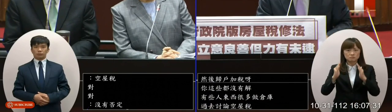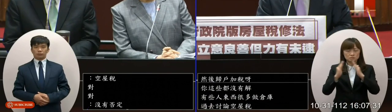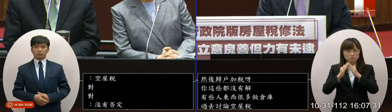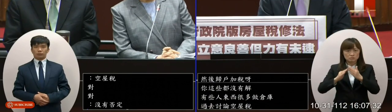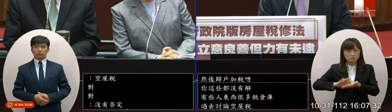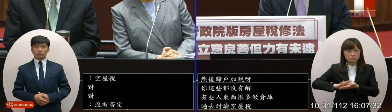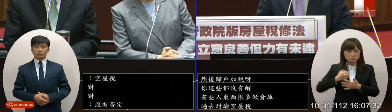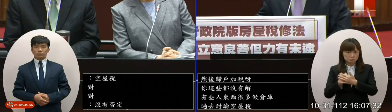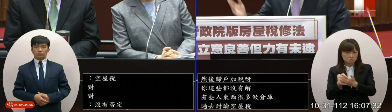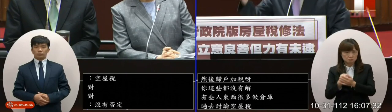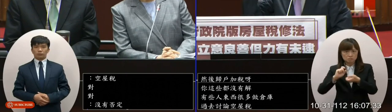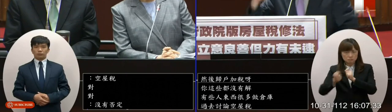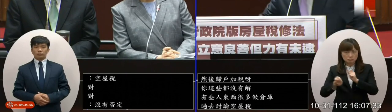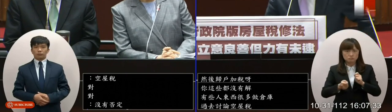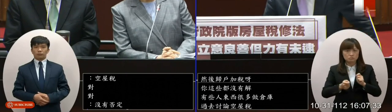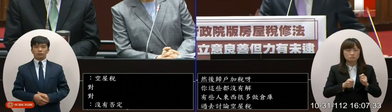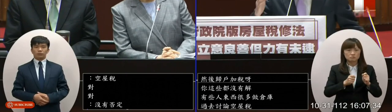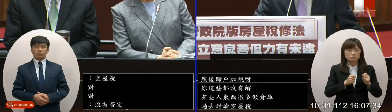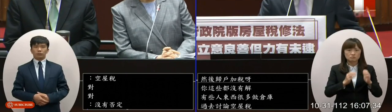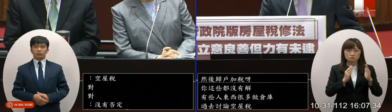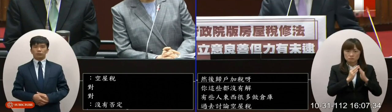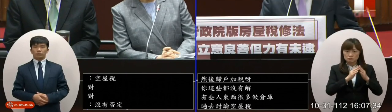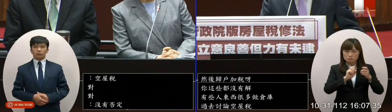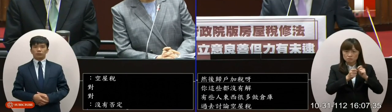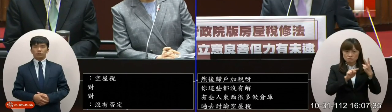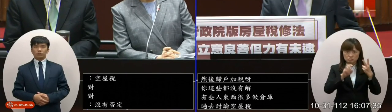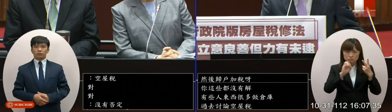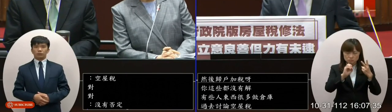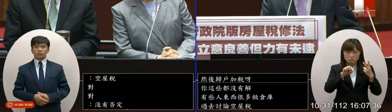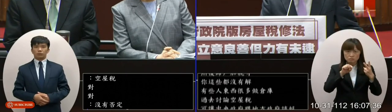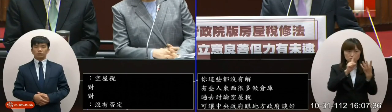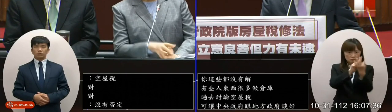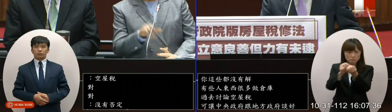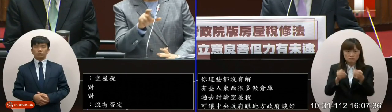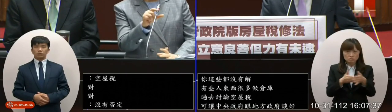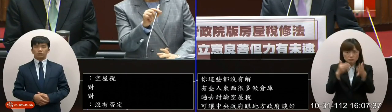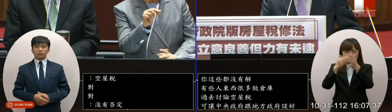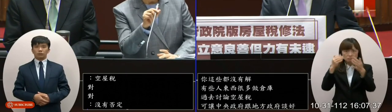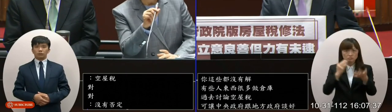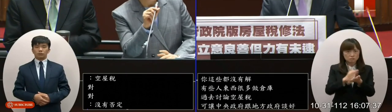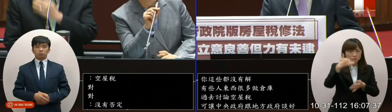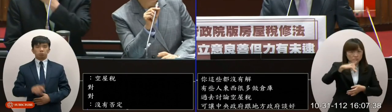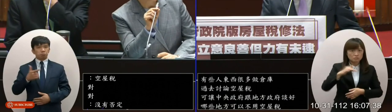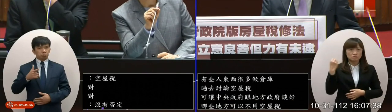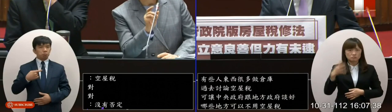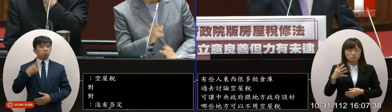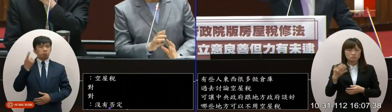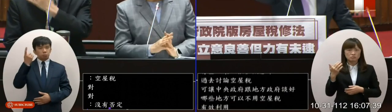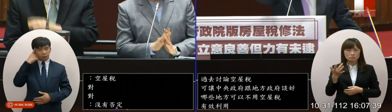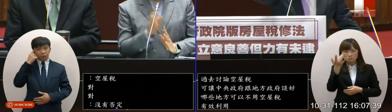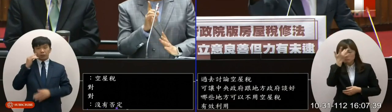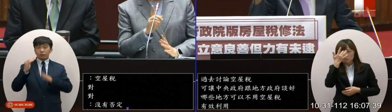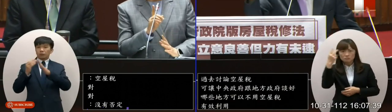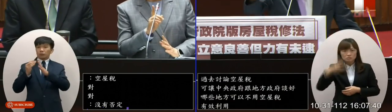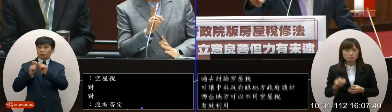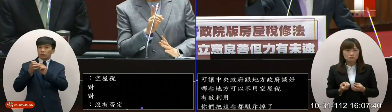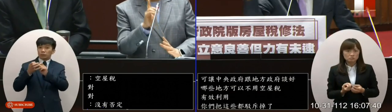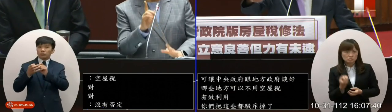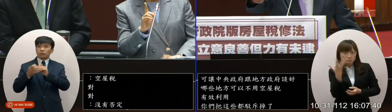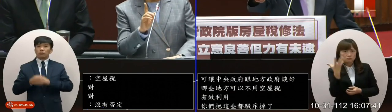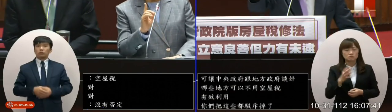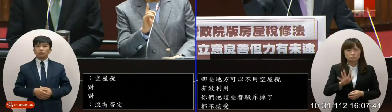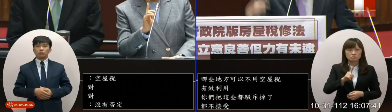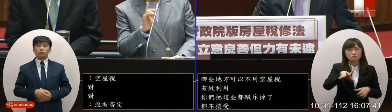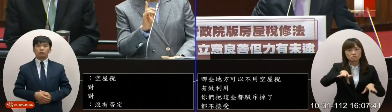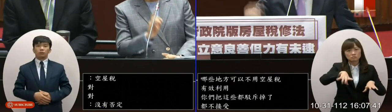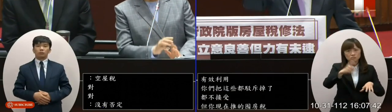央版的房屋稅2.0這些問題都沒有解決新的問題又要產生了耶不是我想房屋稅你先回答我如果你要回答